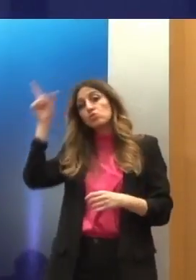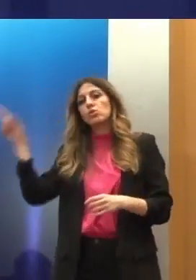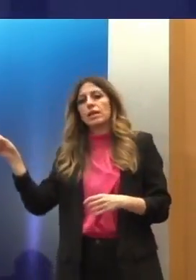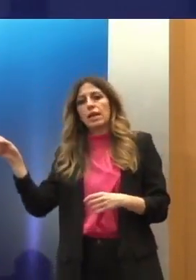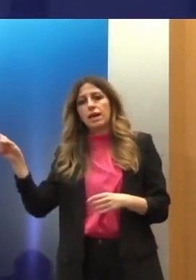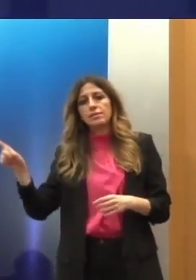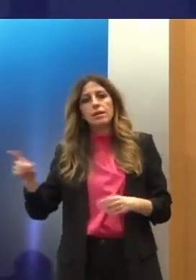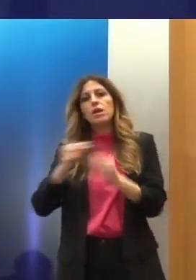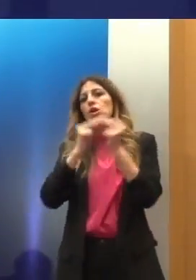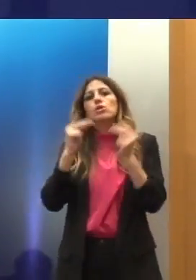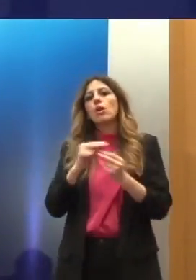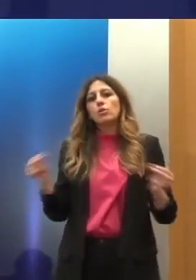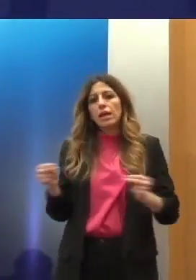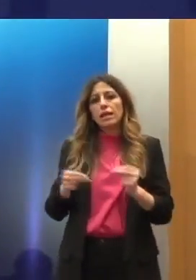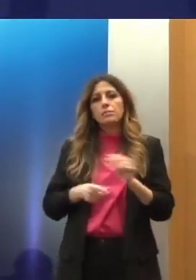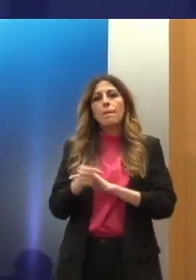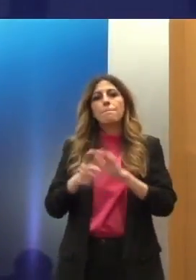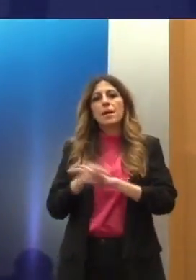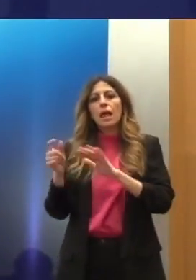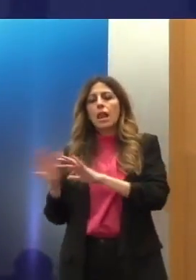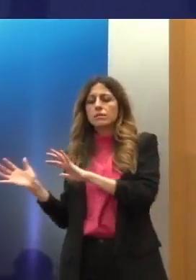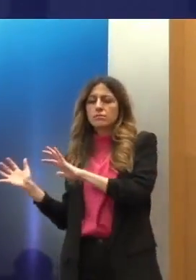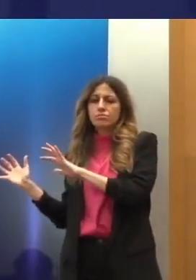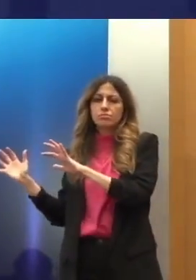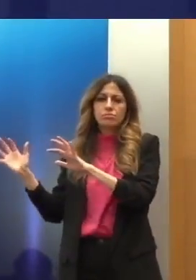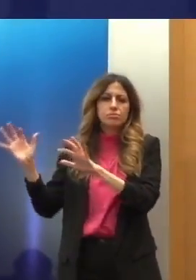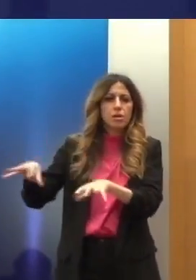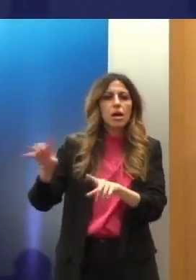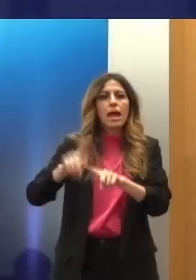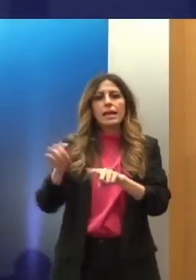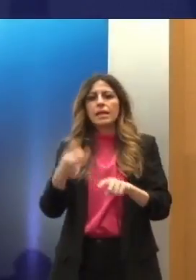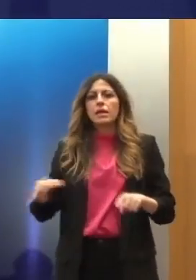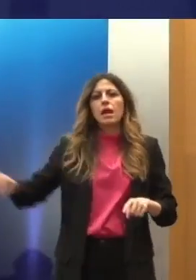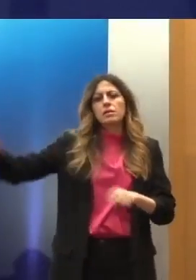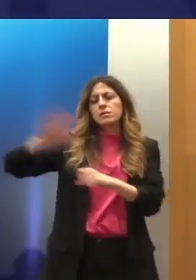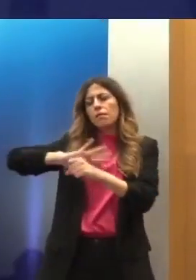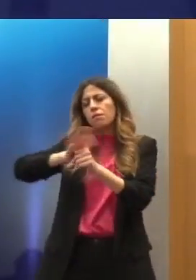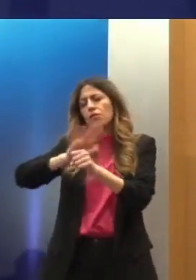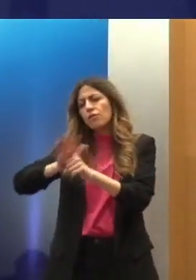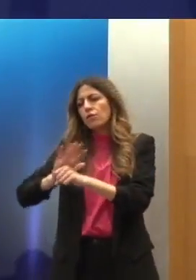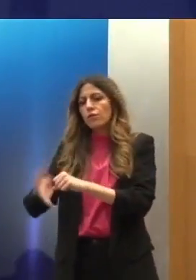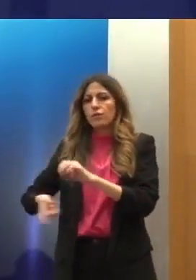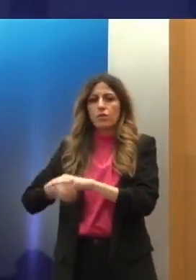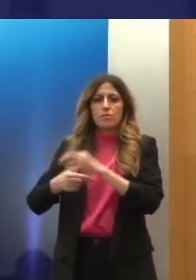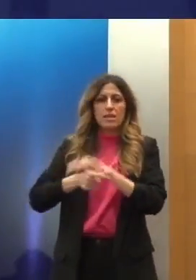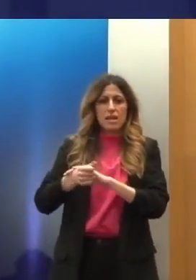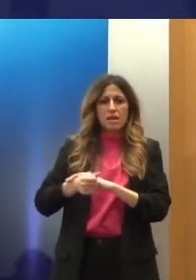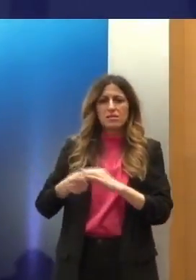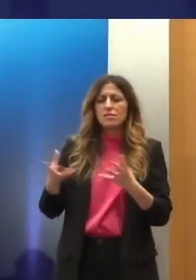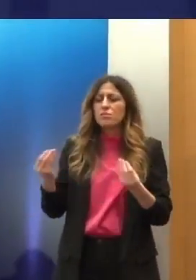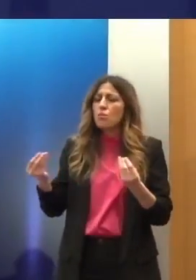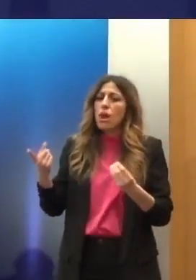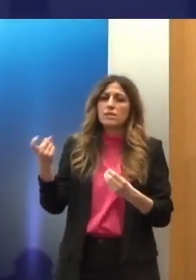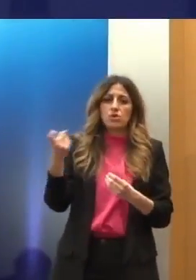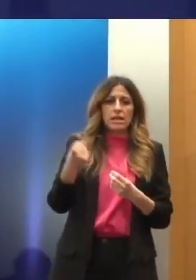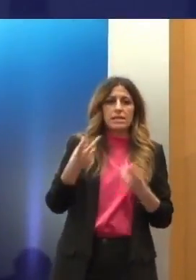σε μια υπερσυσόρευση πληθυσμού στα ελληνικά νησιά. Εκεί πλέον έχουμε νέες προκλήσεις. Η Επιτροπή κατά το Βασανιστήριο θα